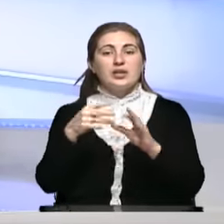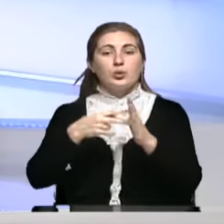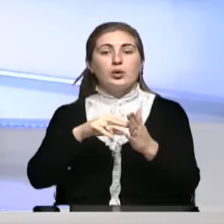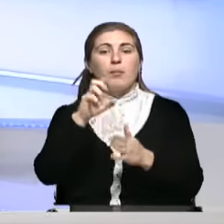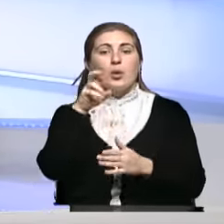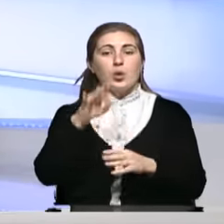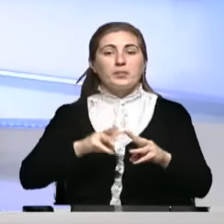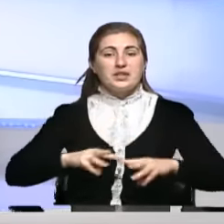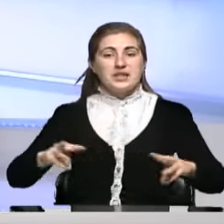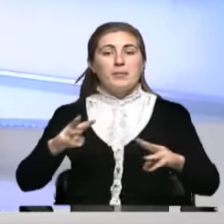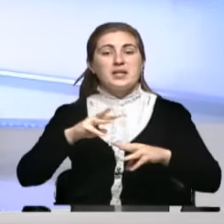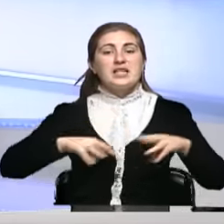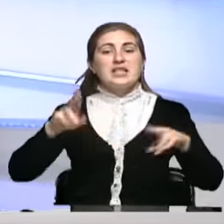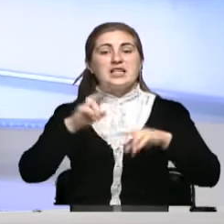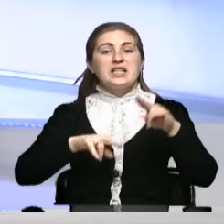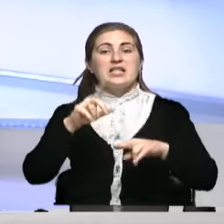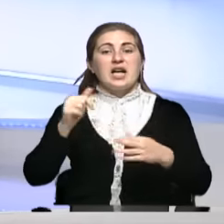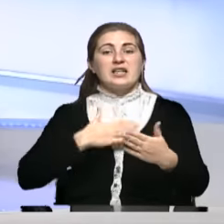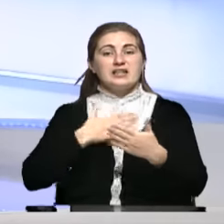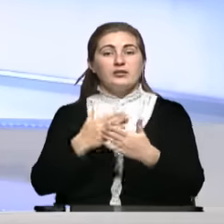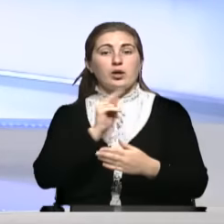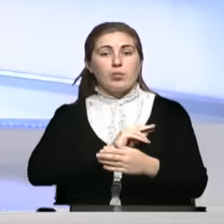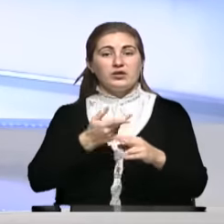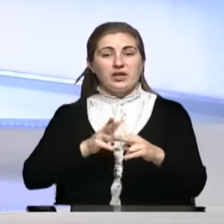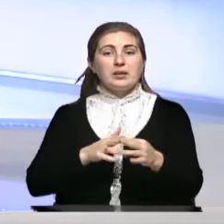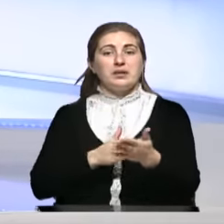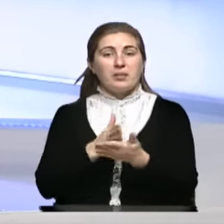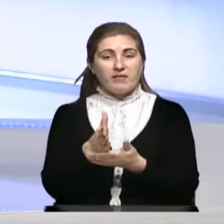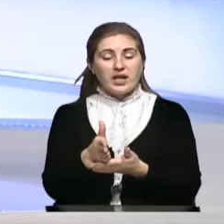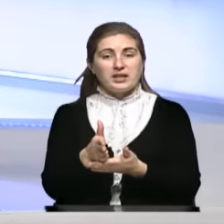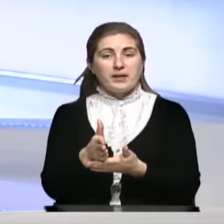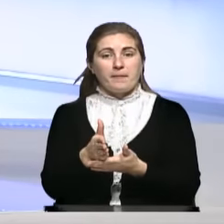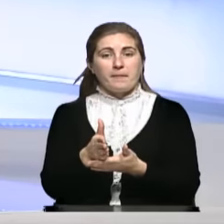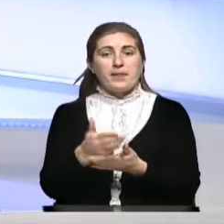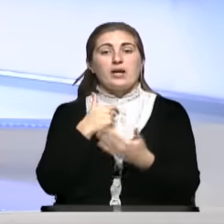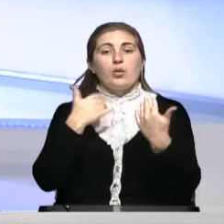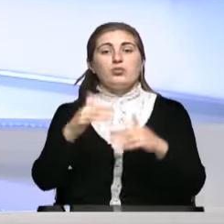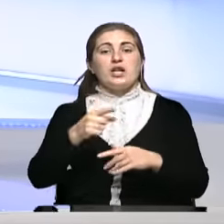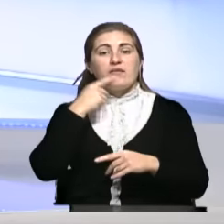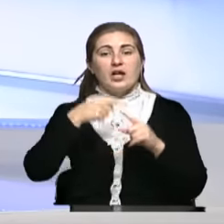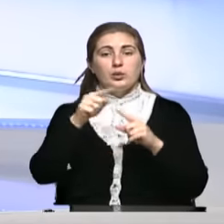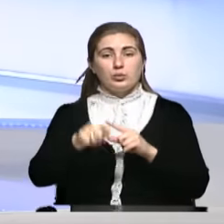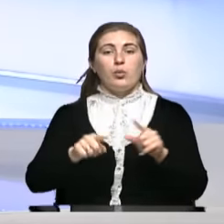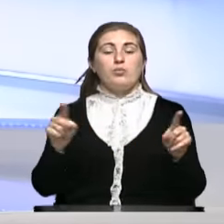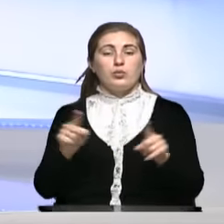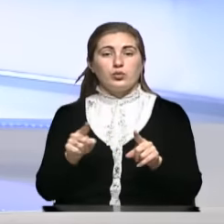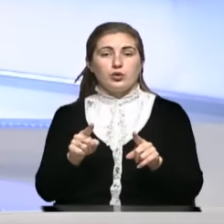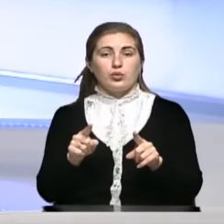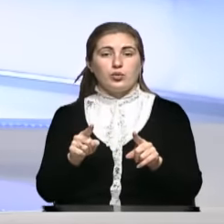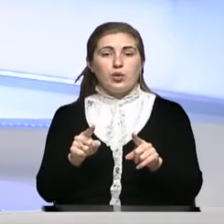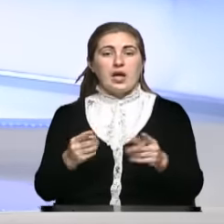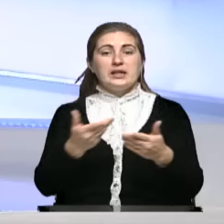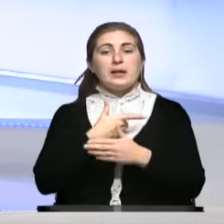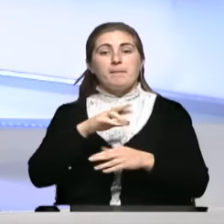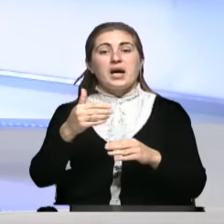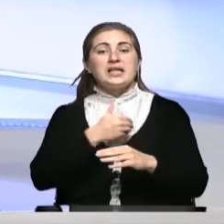Министерства, Министерство строительства за активную работу в этом направлении. Я уже говорил о том, что нам бы